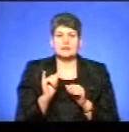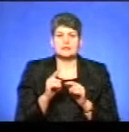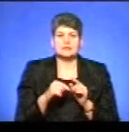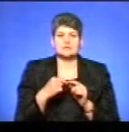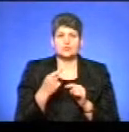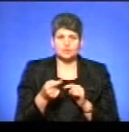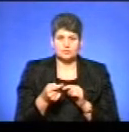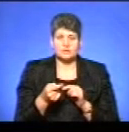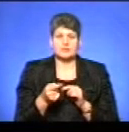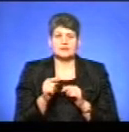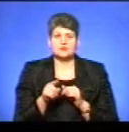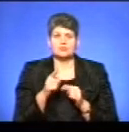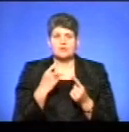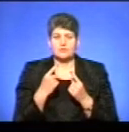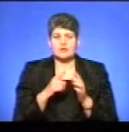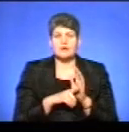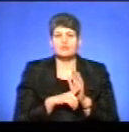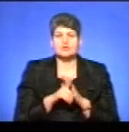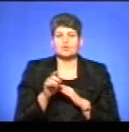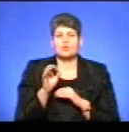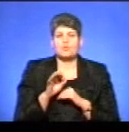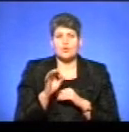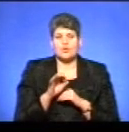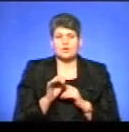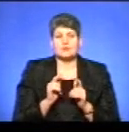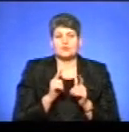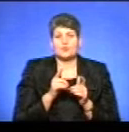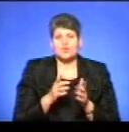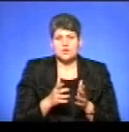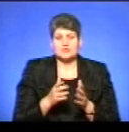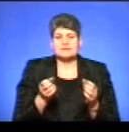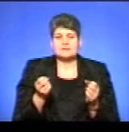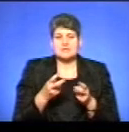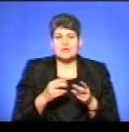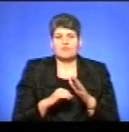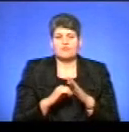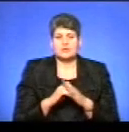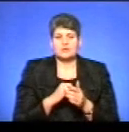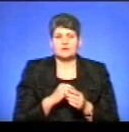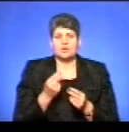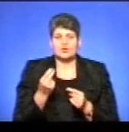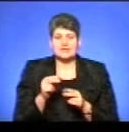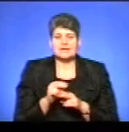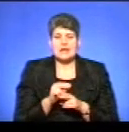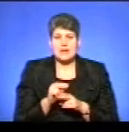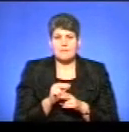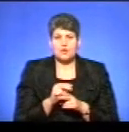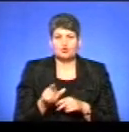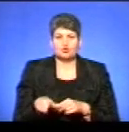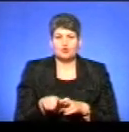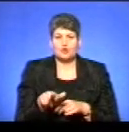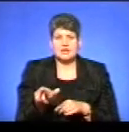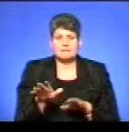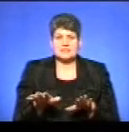слайд, те, що ми говорили на початку про надходження до спеціального фонду, це кошт на ремонт доріг